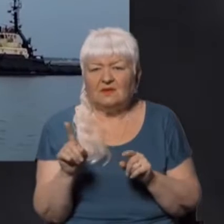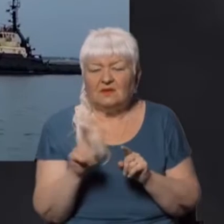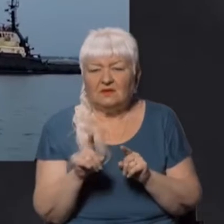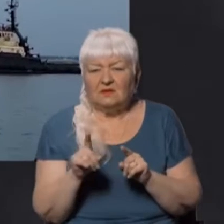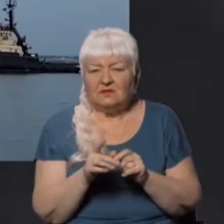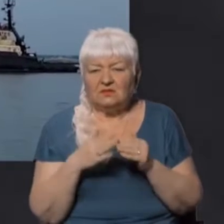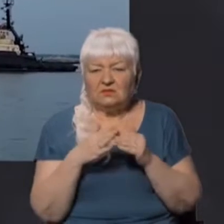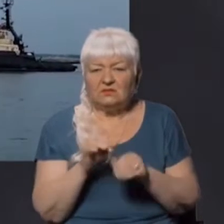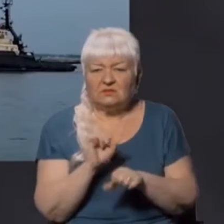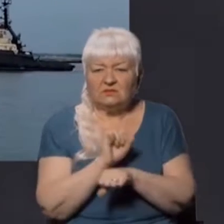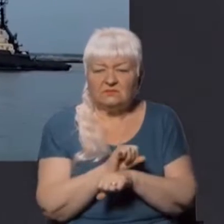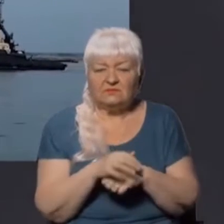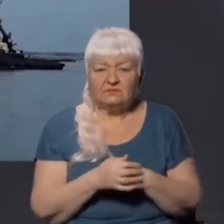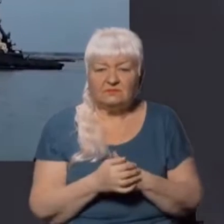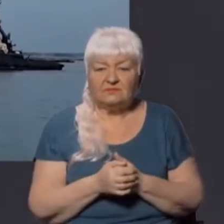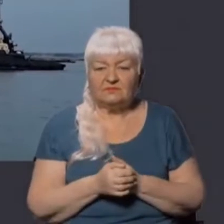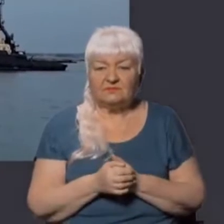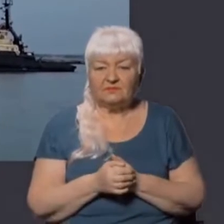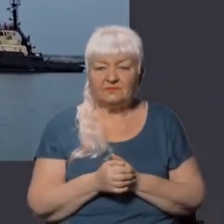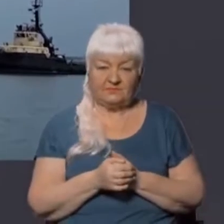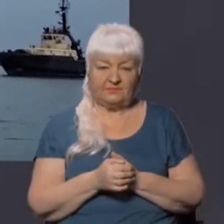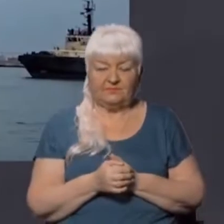щонайменше 1 мільярд доларів валютної виручки.